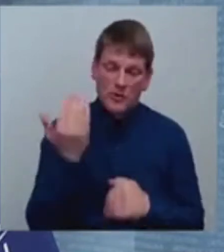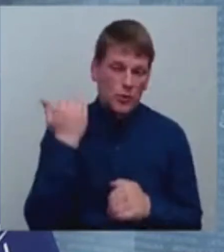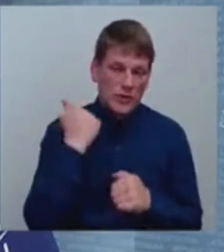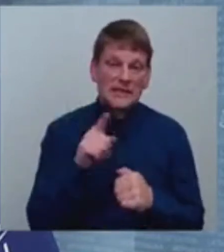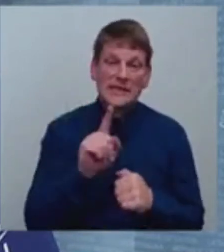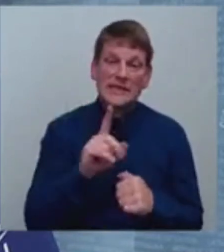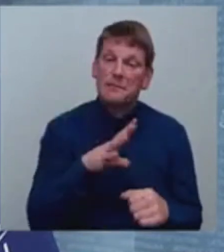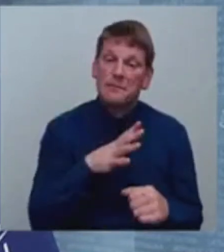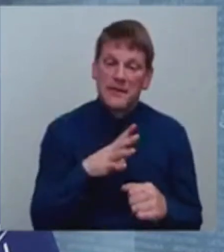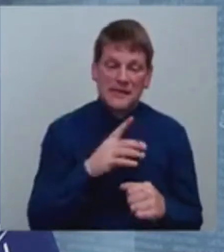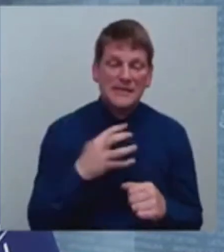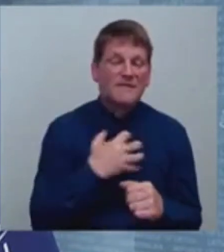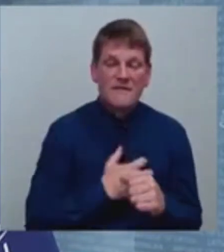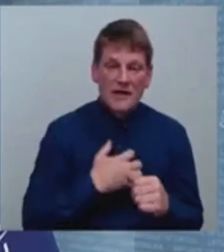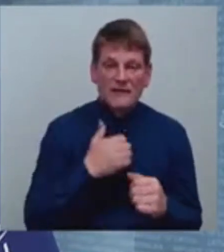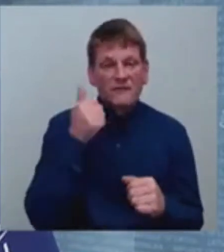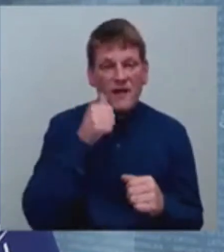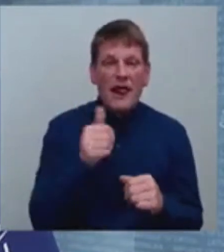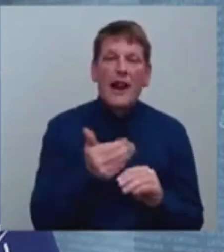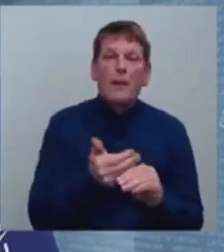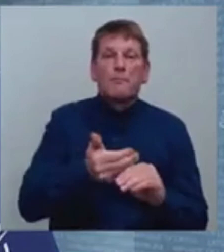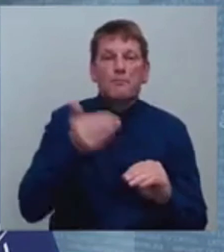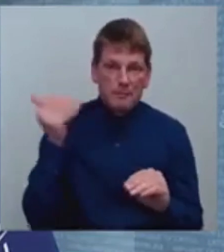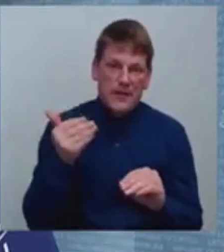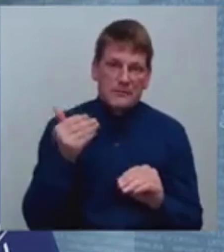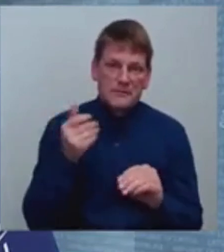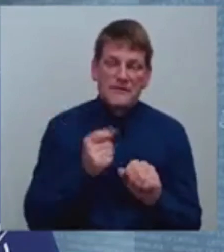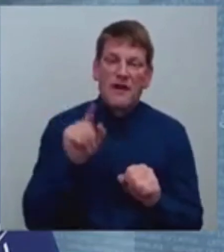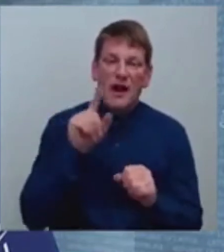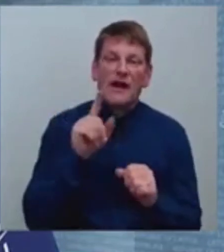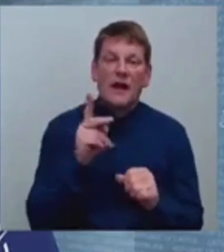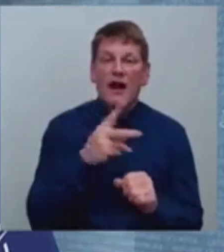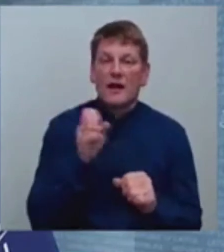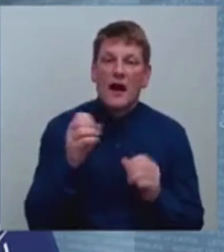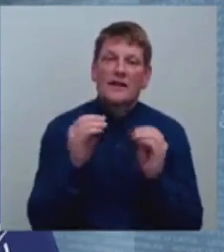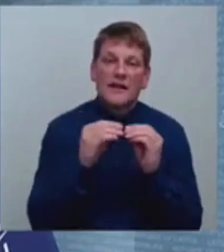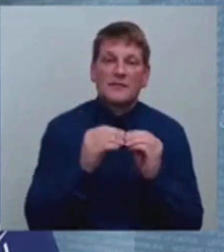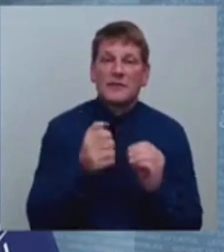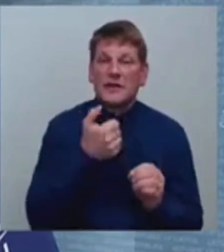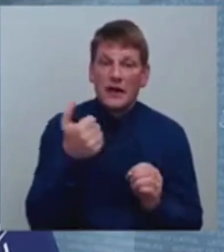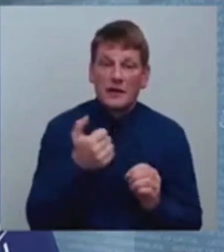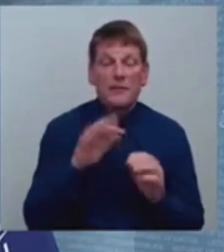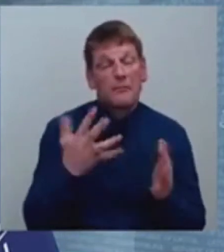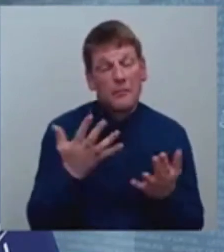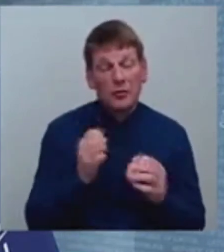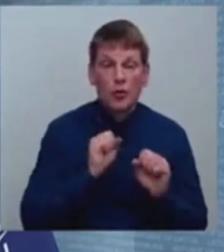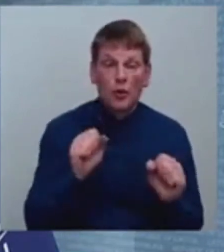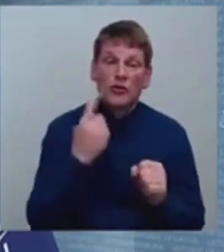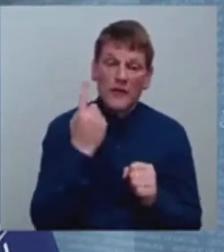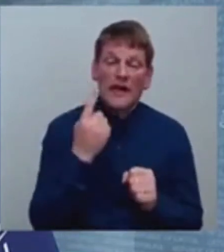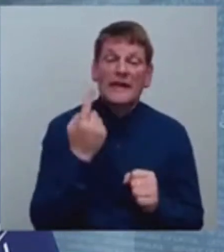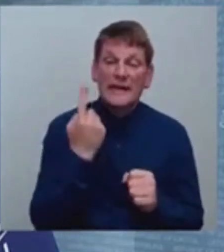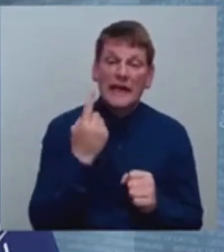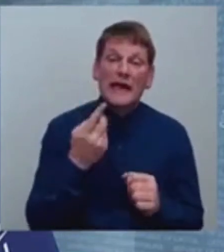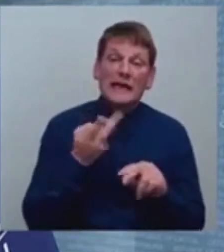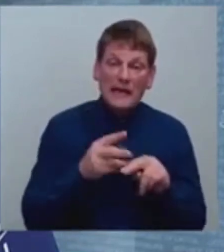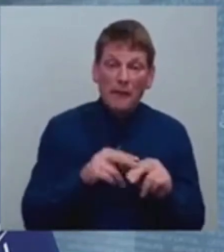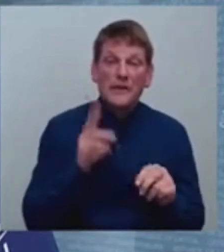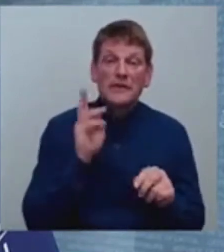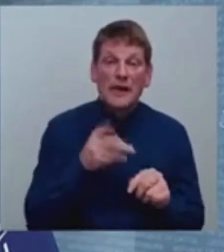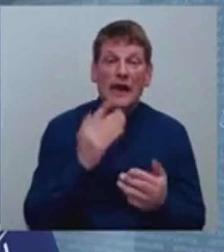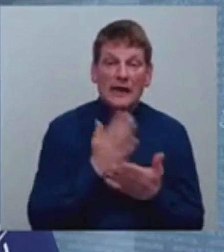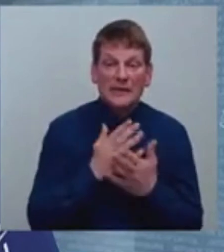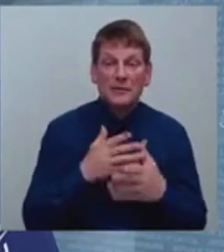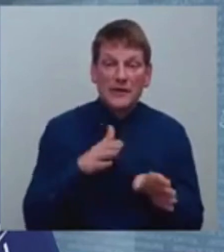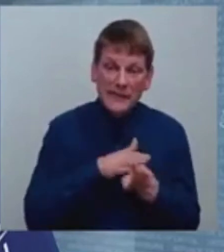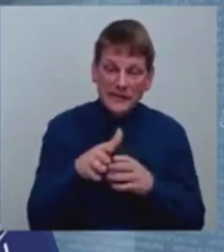bijis vajadzīgs vēl pirms vairākā desmit gadiem, bet droši vien, ka tikai tāpēc, ka esam īstenojuši gan